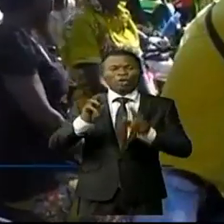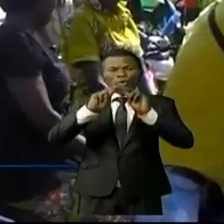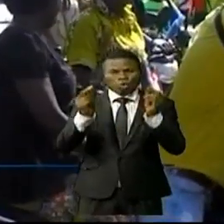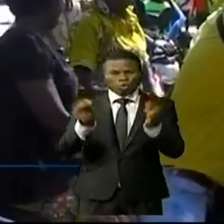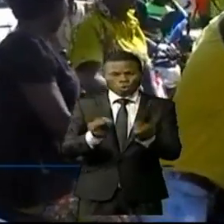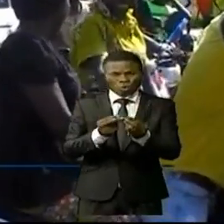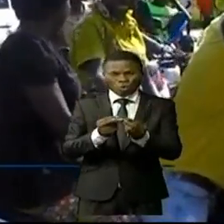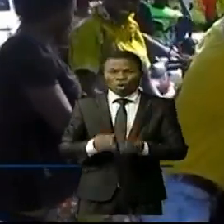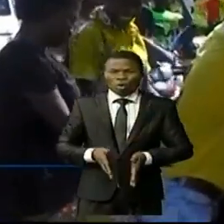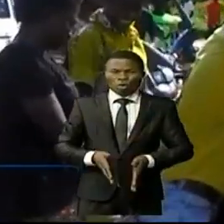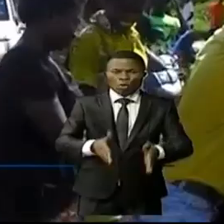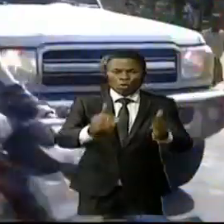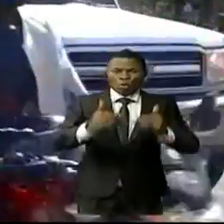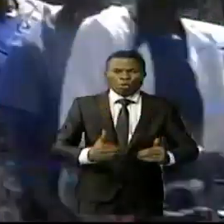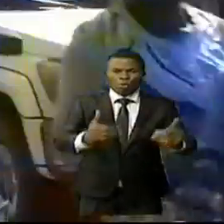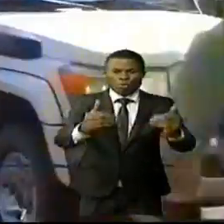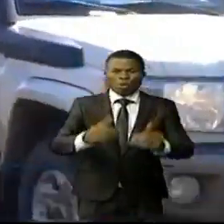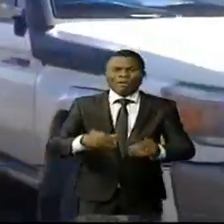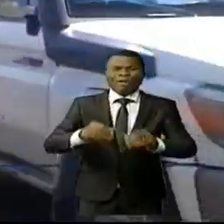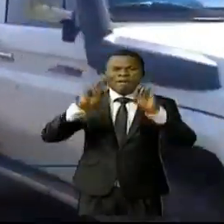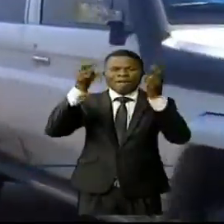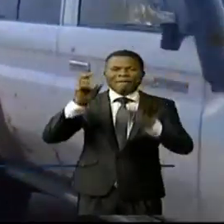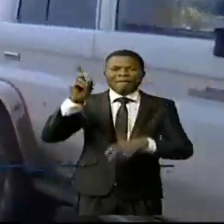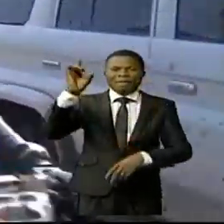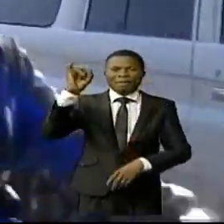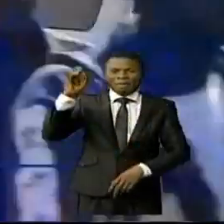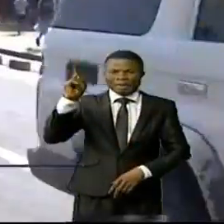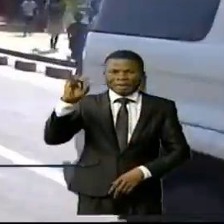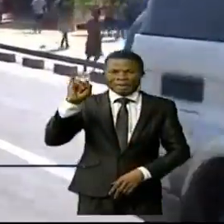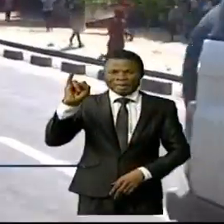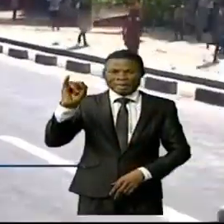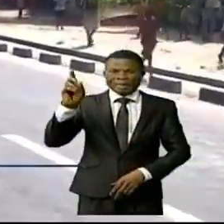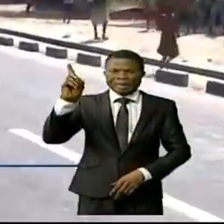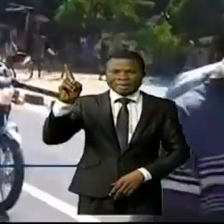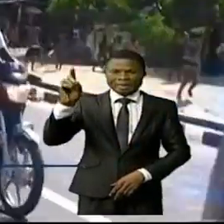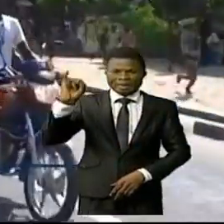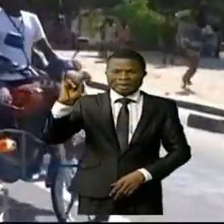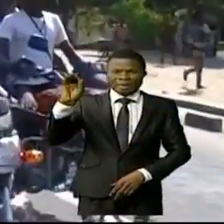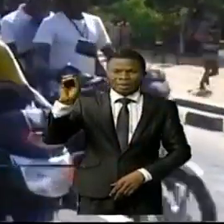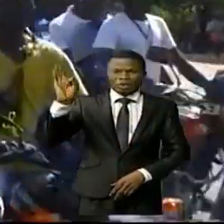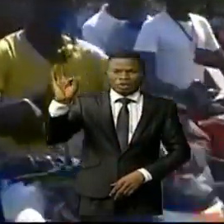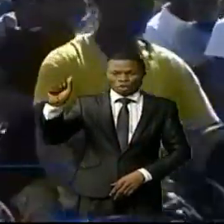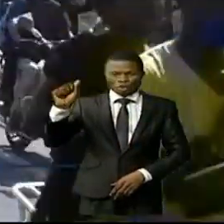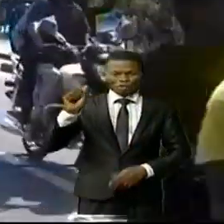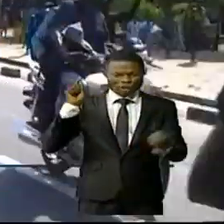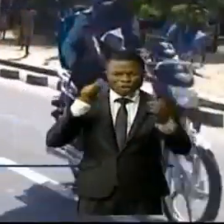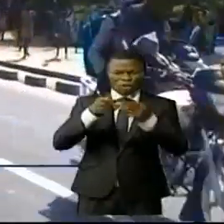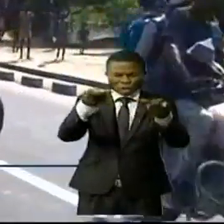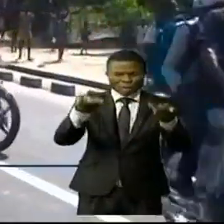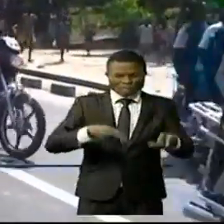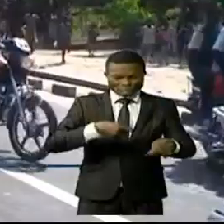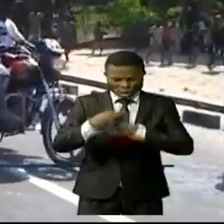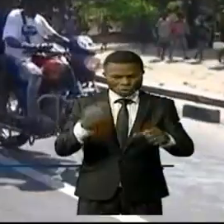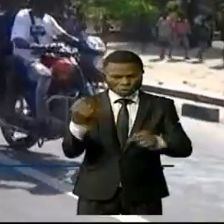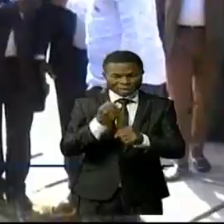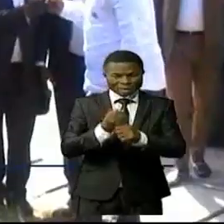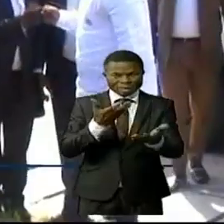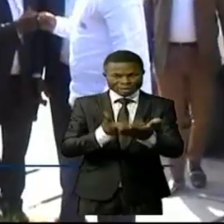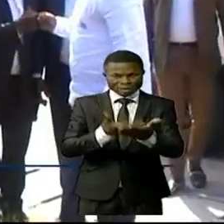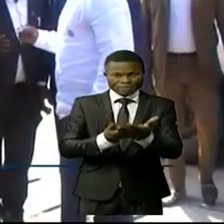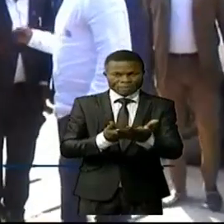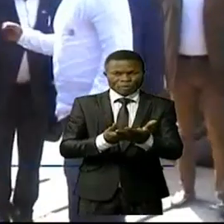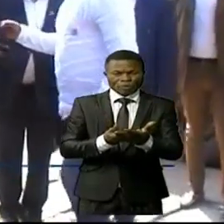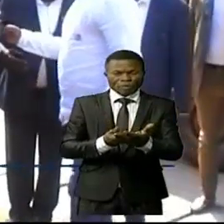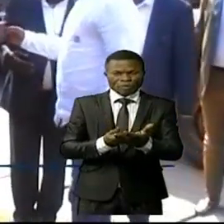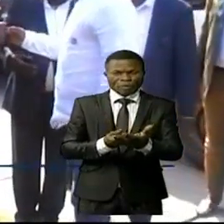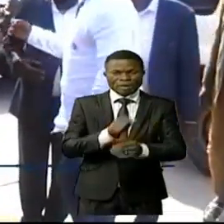ont pris la route pour Idiophage, caravane motorisée, jusqu'à la tribune aménagée pour le lancement des activités de la poste.